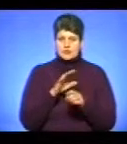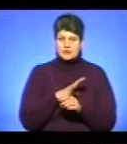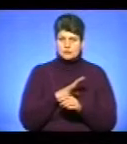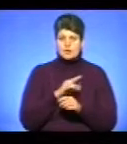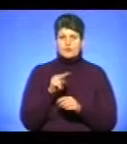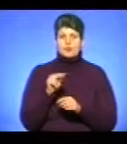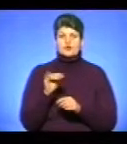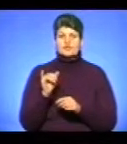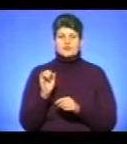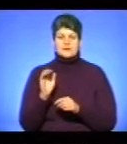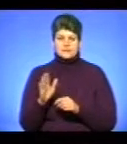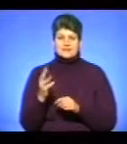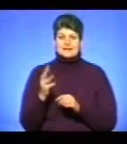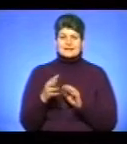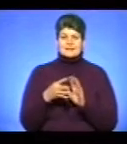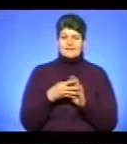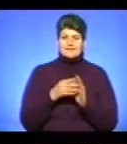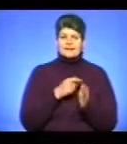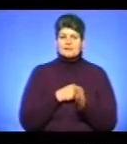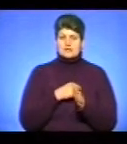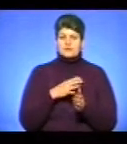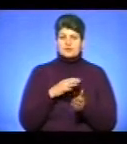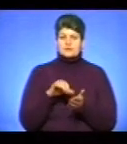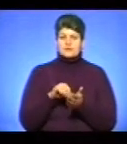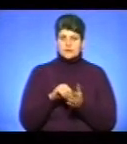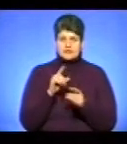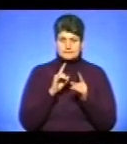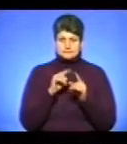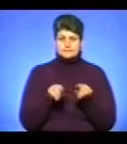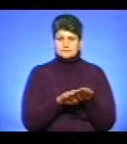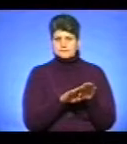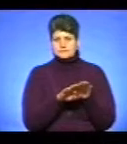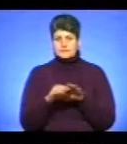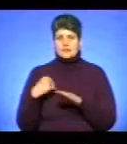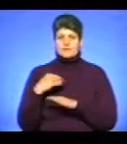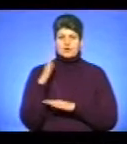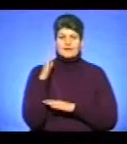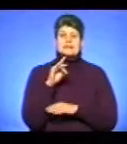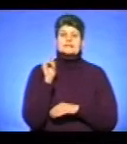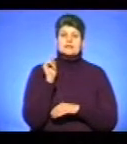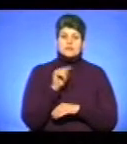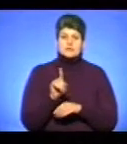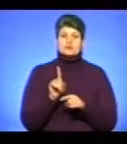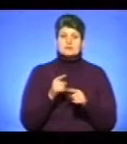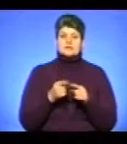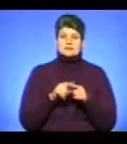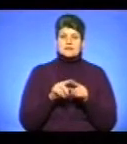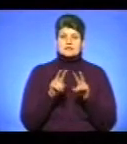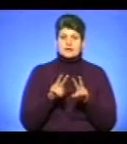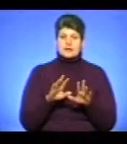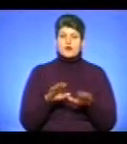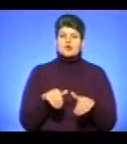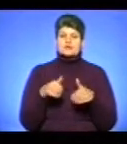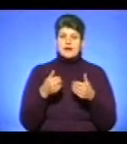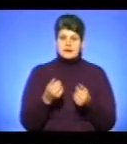у Почаїві, 39 депутатів, які були присутні на сесії, одноголосно проголосували за те, щоб це звернення розглянули